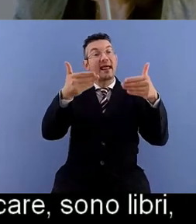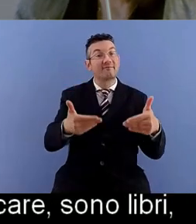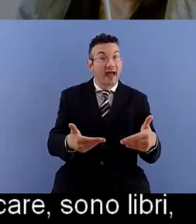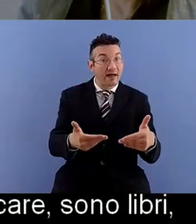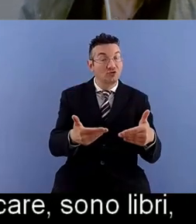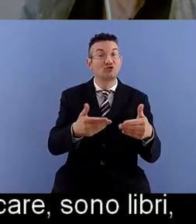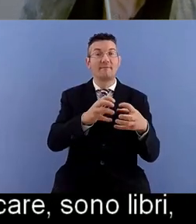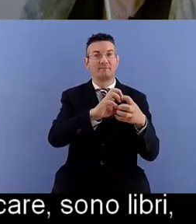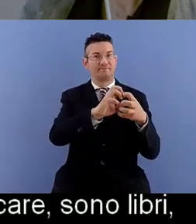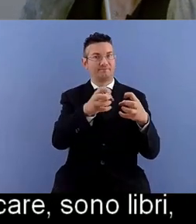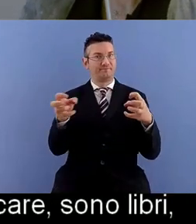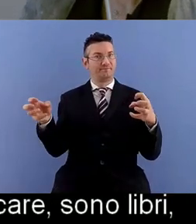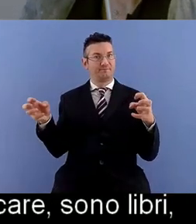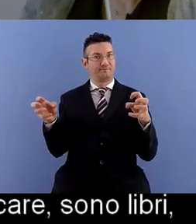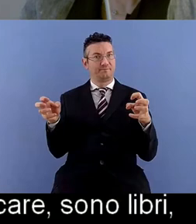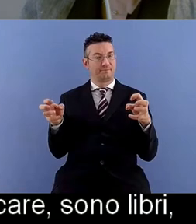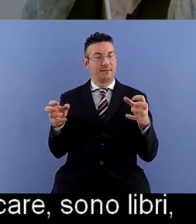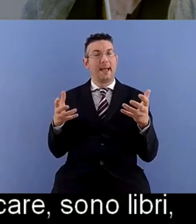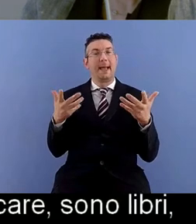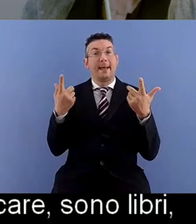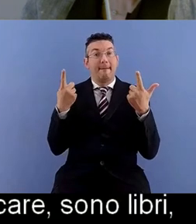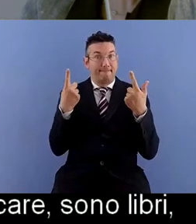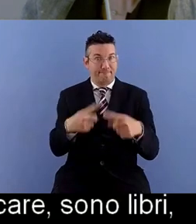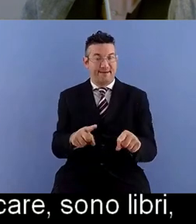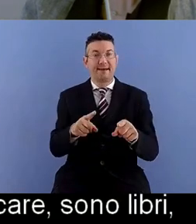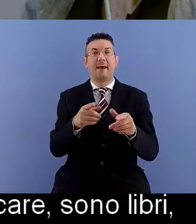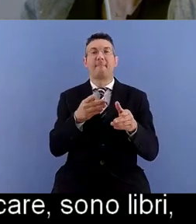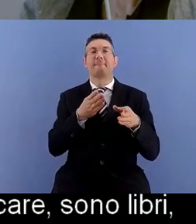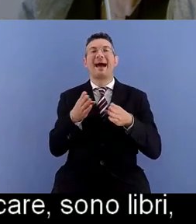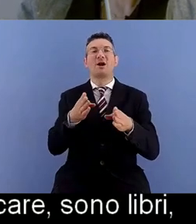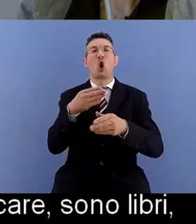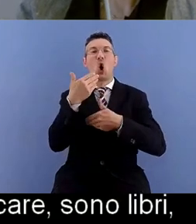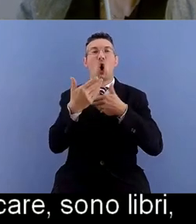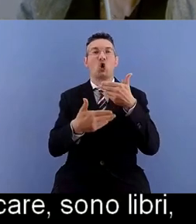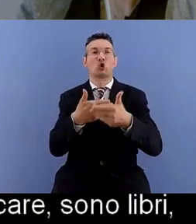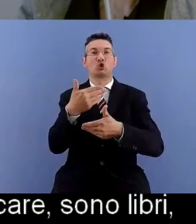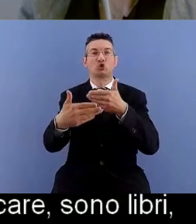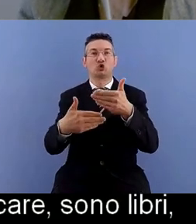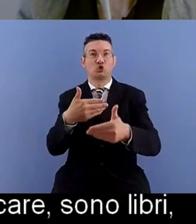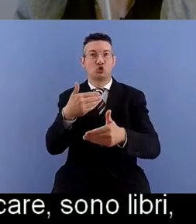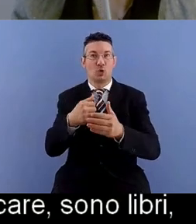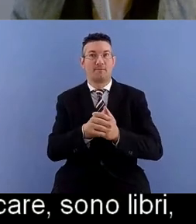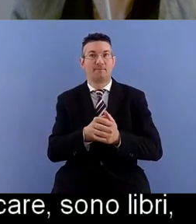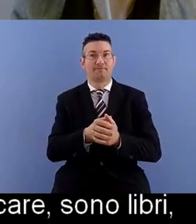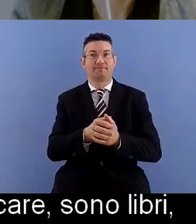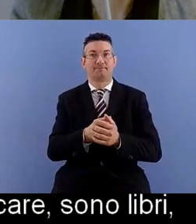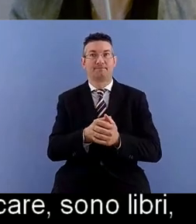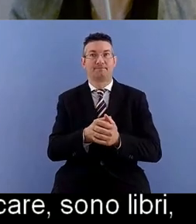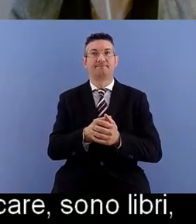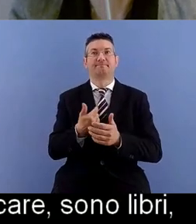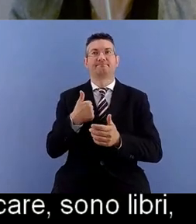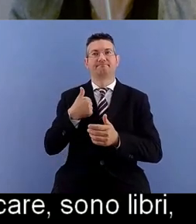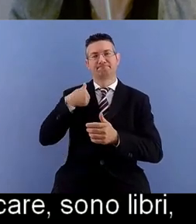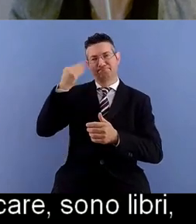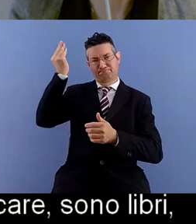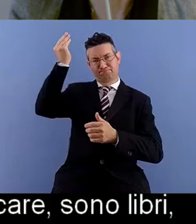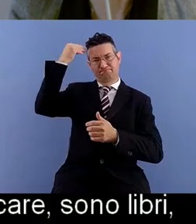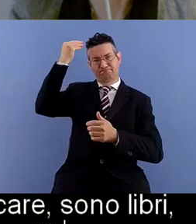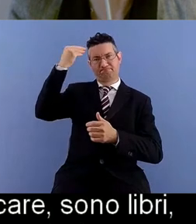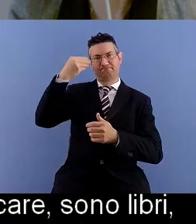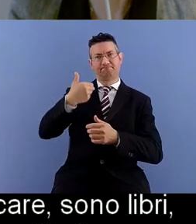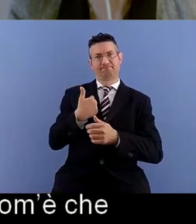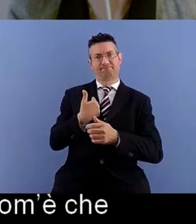Quindi dopo tutto questo percorso mi sono chiesta com'è che possiamo definire